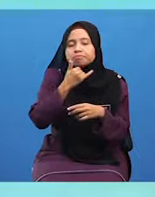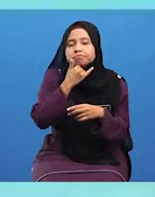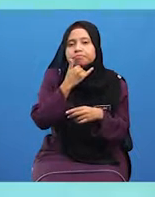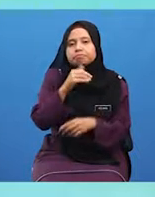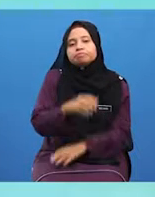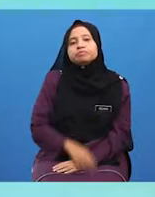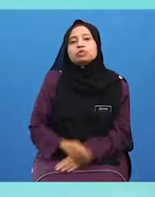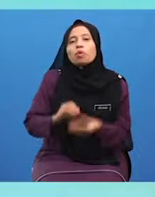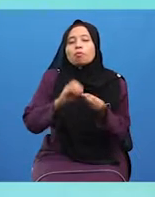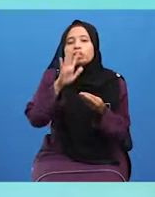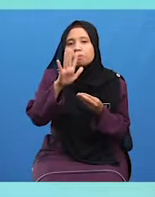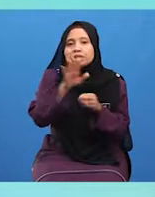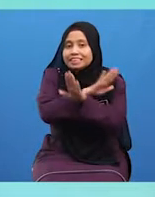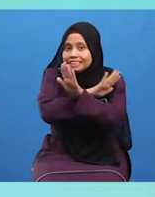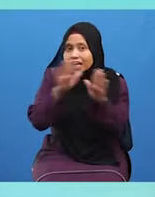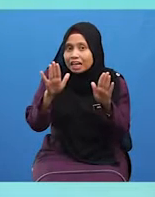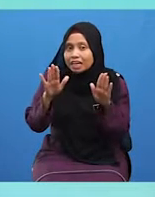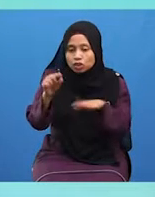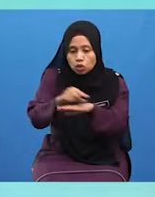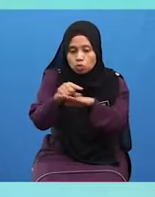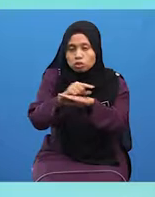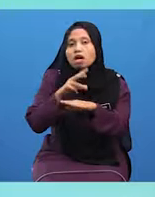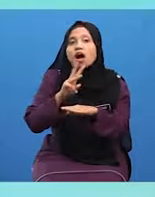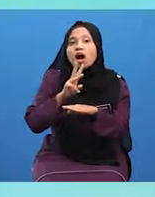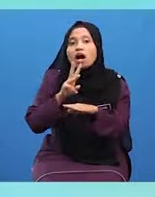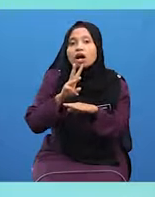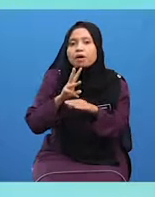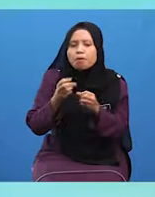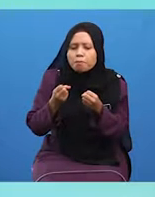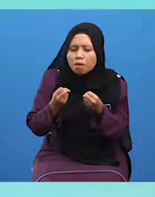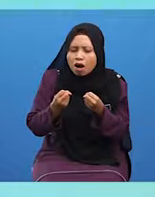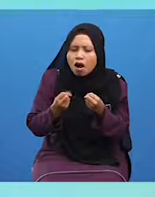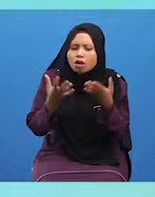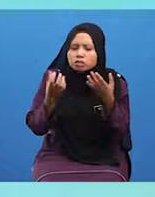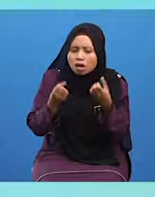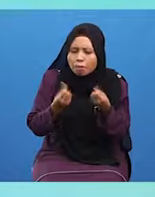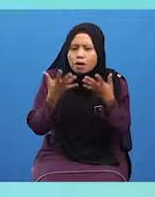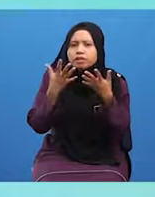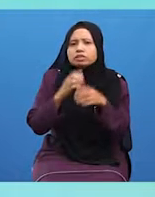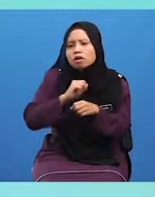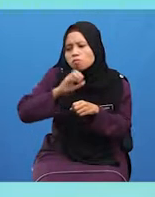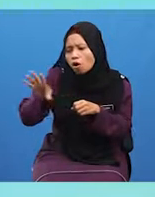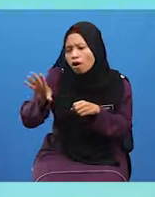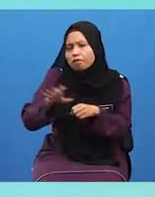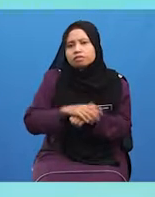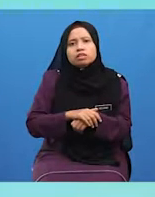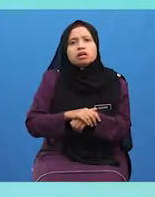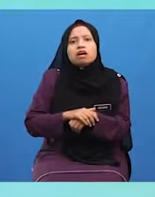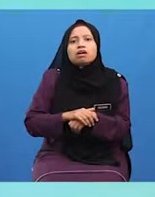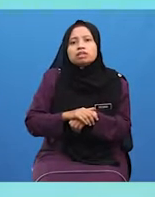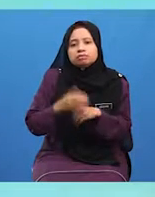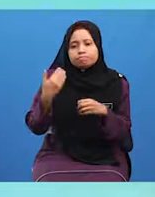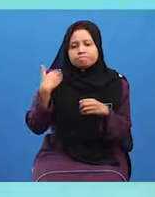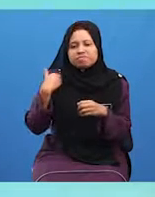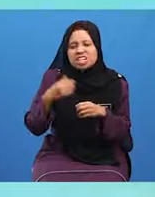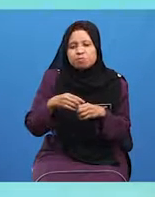Lima Jangan Menggunakan Air Secara Membazir Membazir